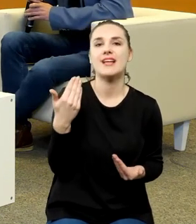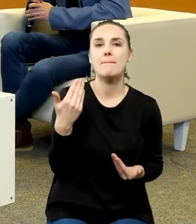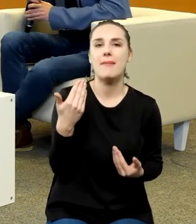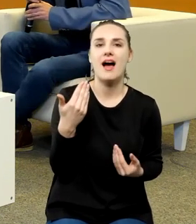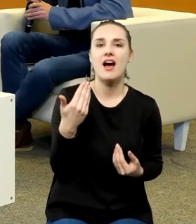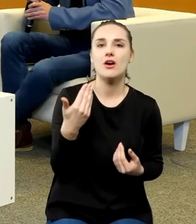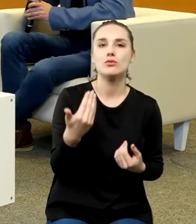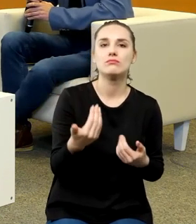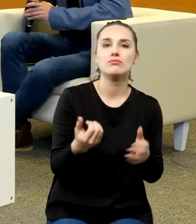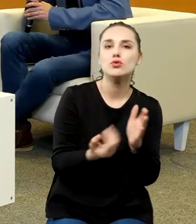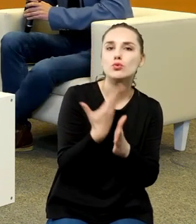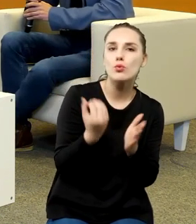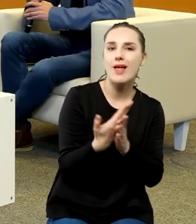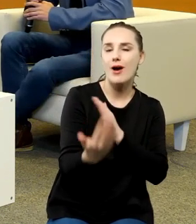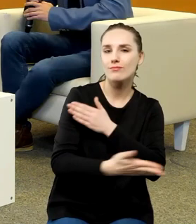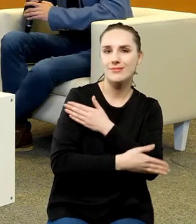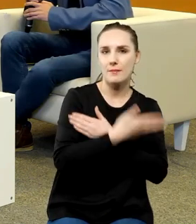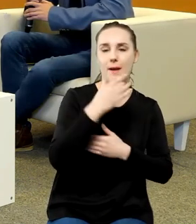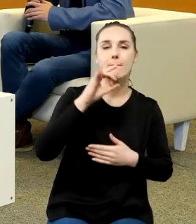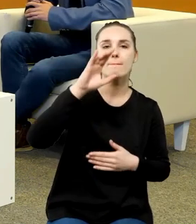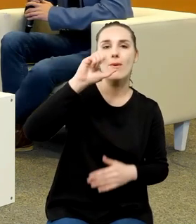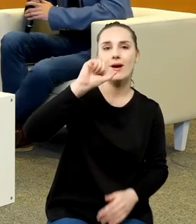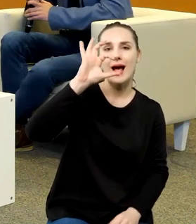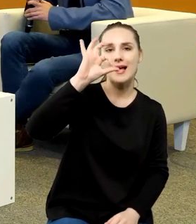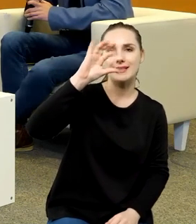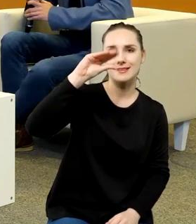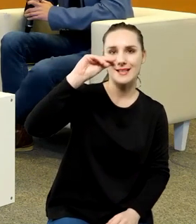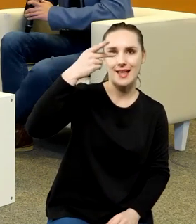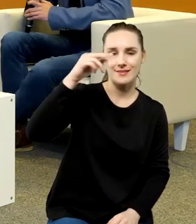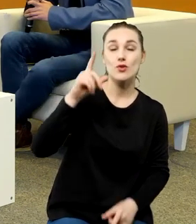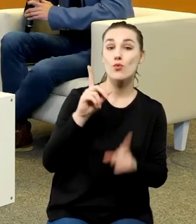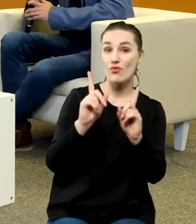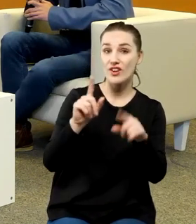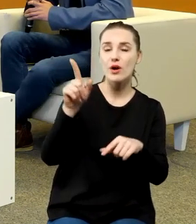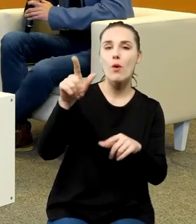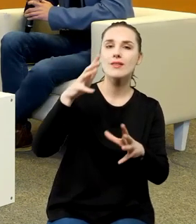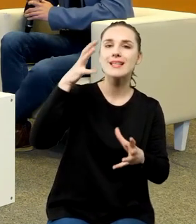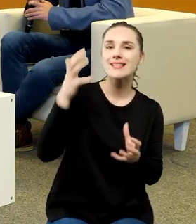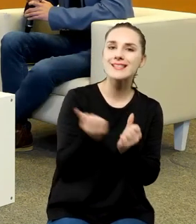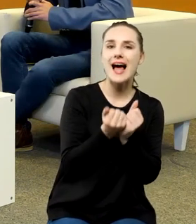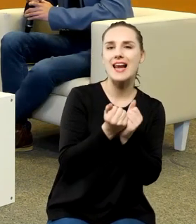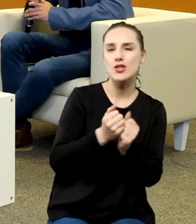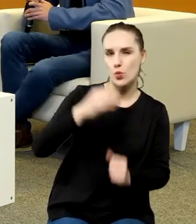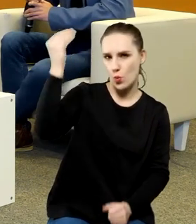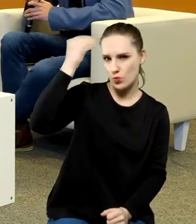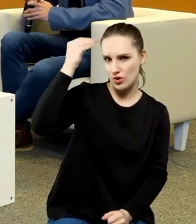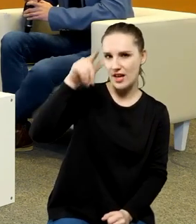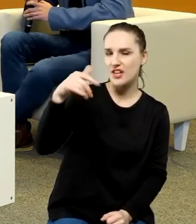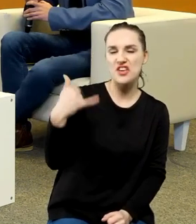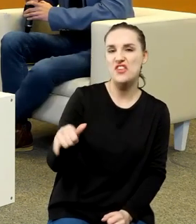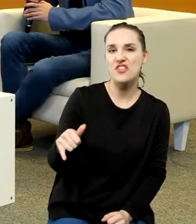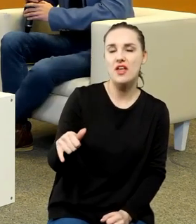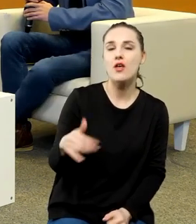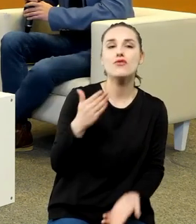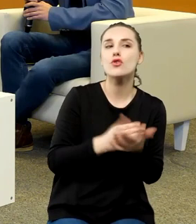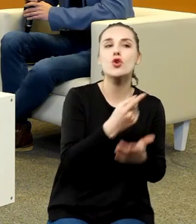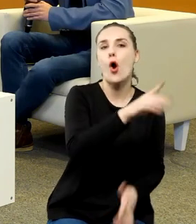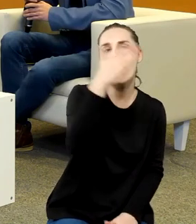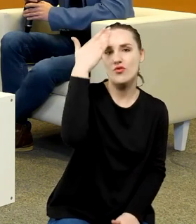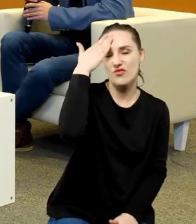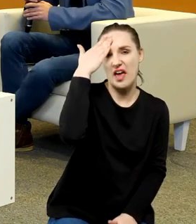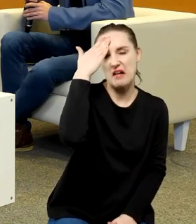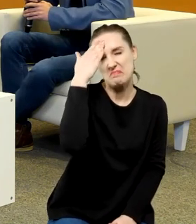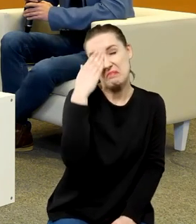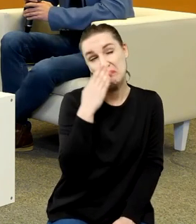Gassendi zdaje się, że twierdził, że dotarł do jakiegoś ucznia innego, o którym nikt nie wie poza nim, wiadomo, że tego nie